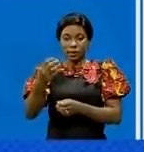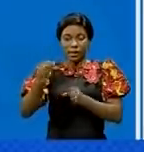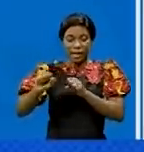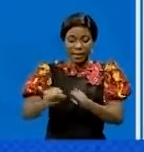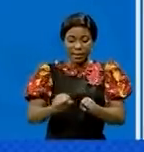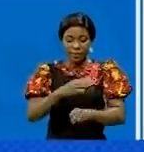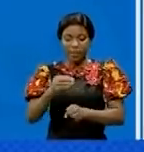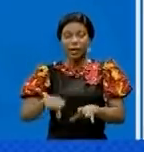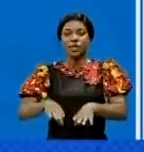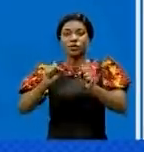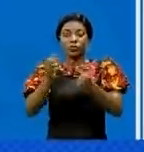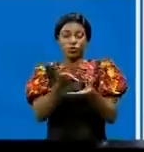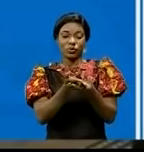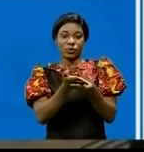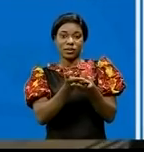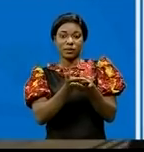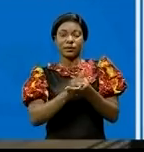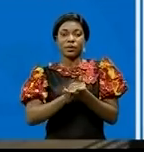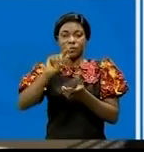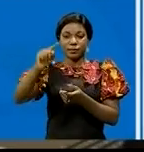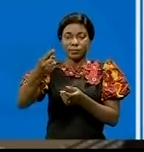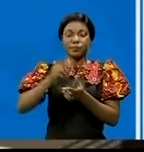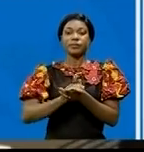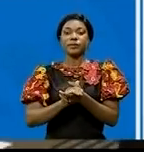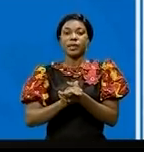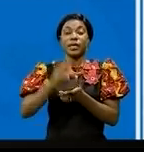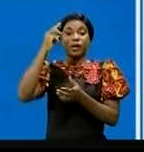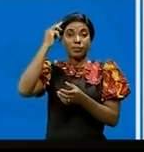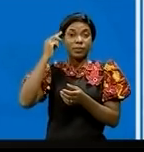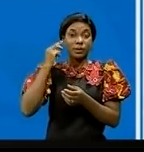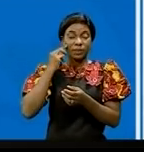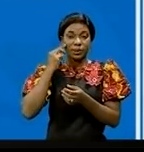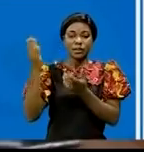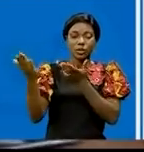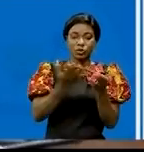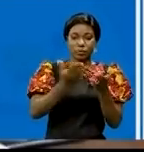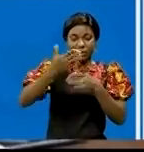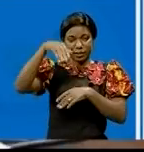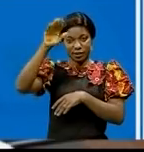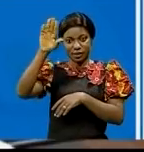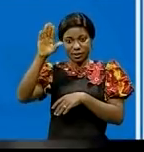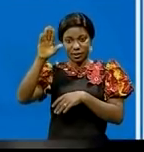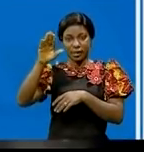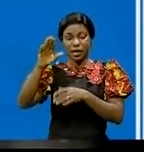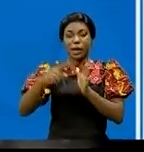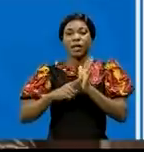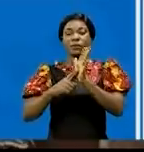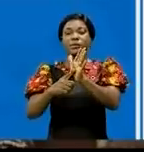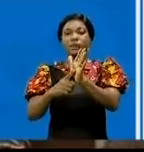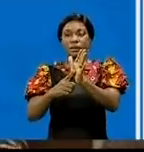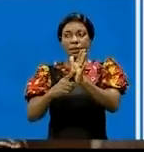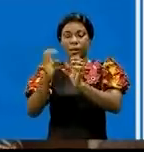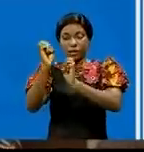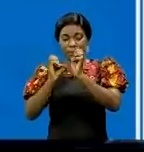adoption des dossiers. 1. Le ministre du Commerce extérieur a présenté les mesures